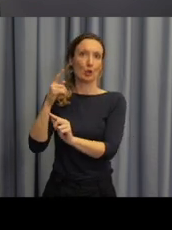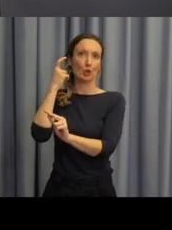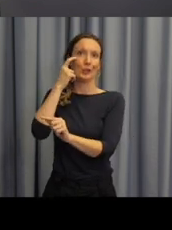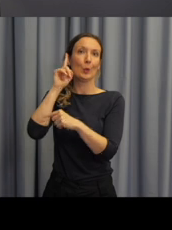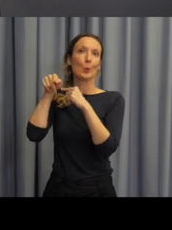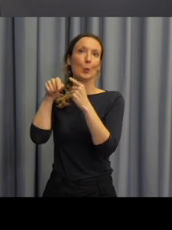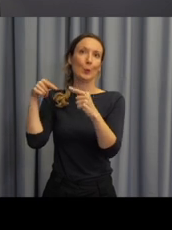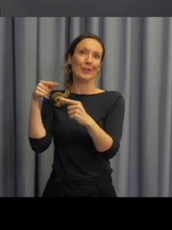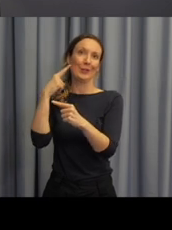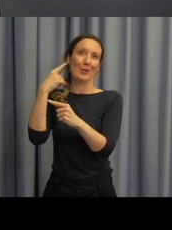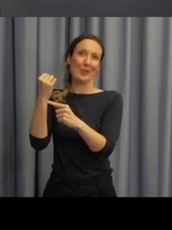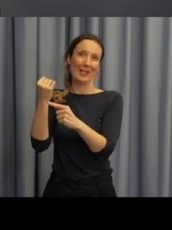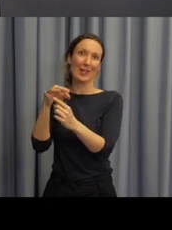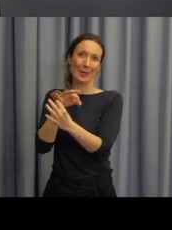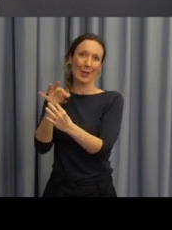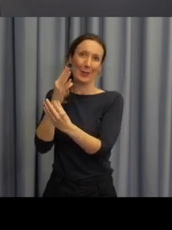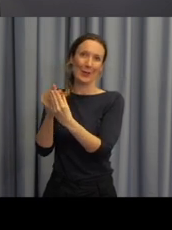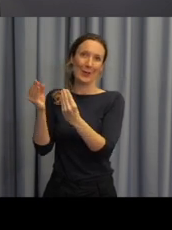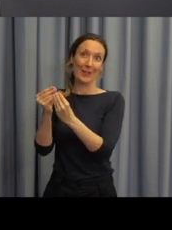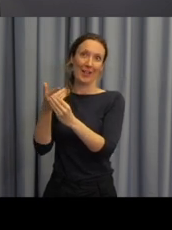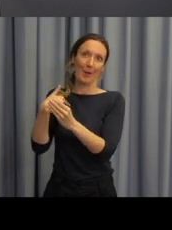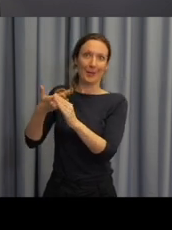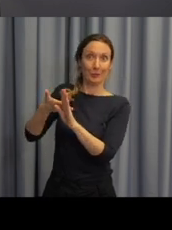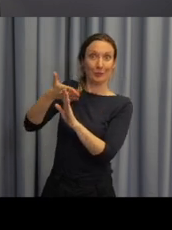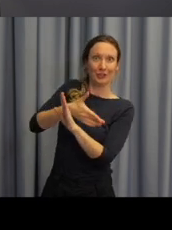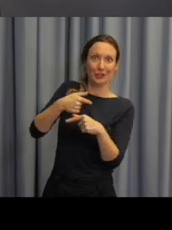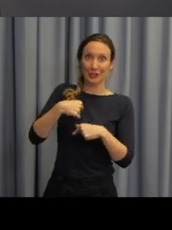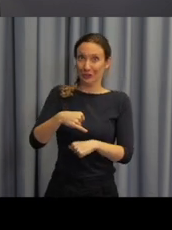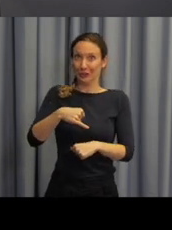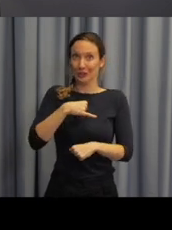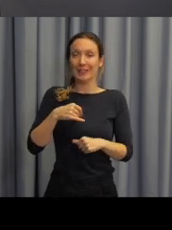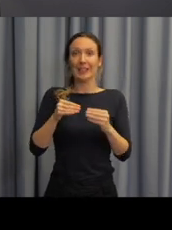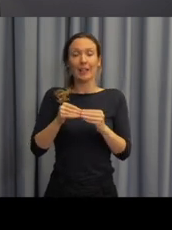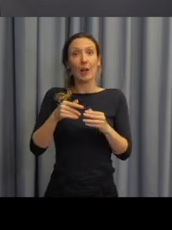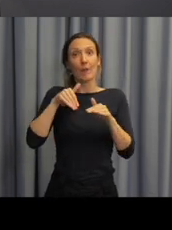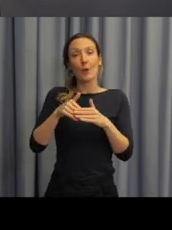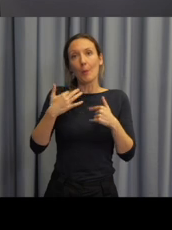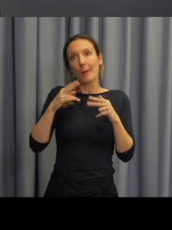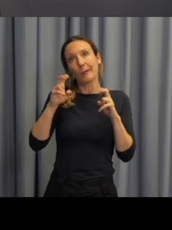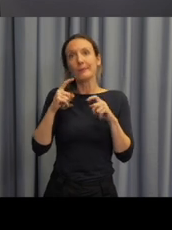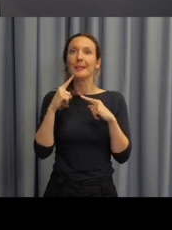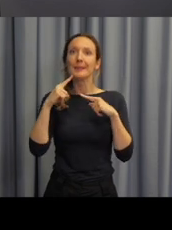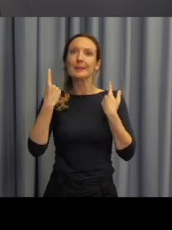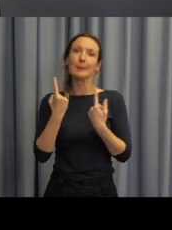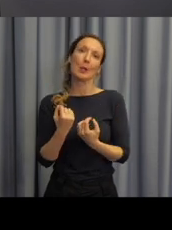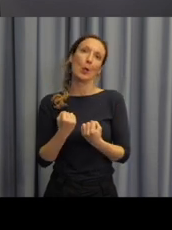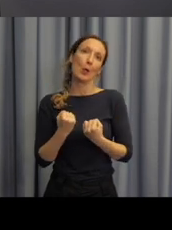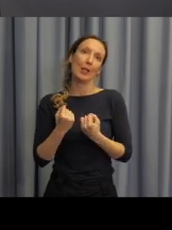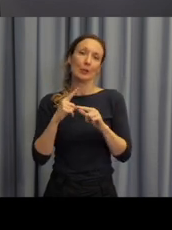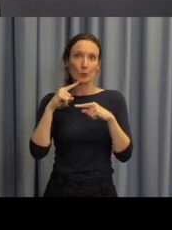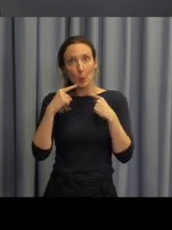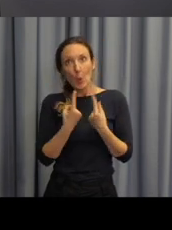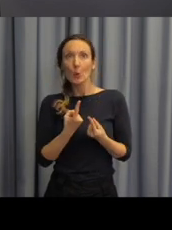období, kdy jsme byli v jakési pilotáži a pracovní listy,